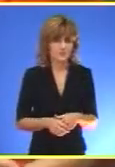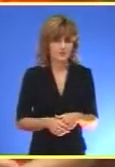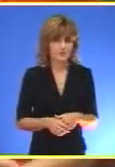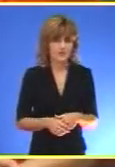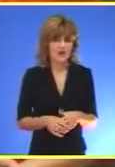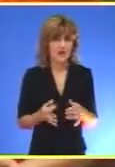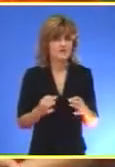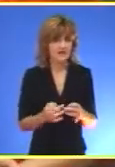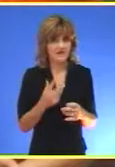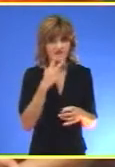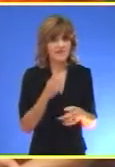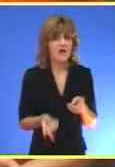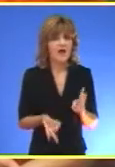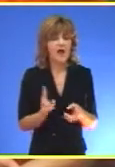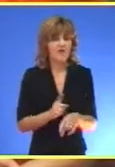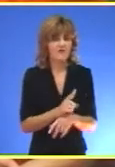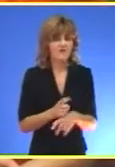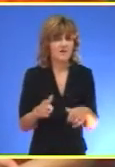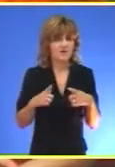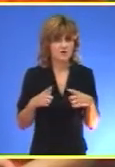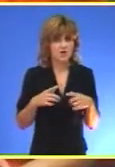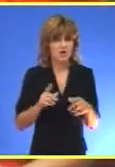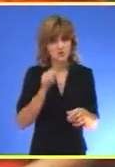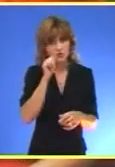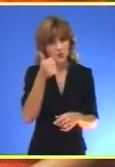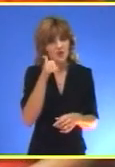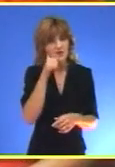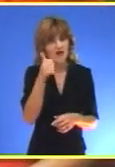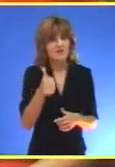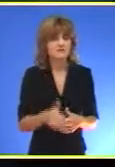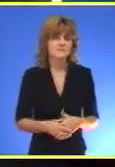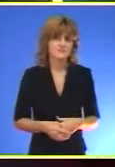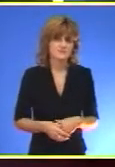A sada da vidimo kakve nas vremenske prilike očekuju tokom sutrašnjeg dana